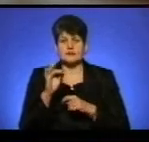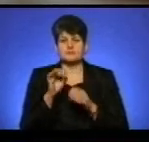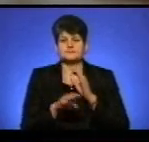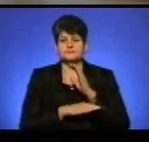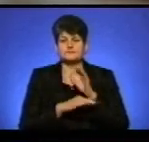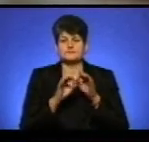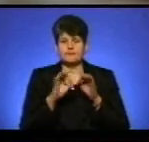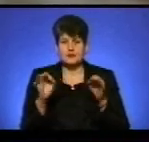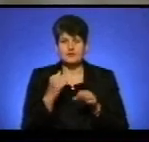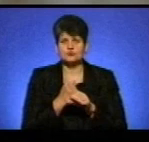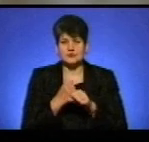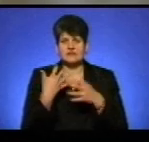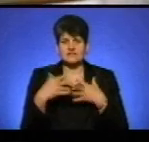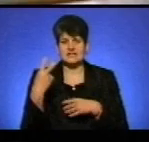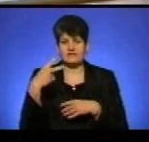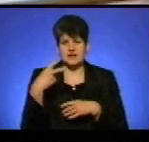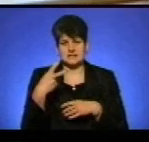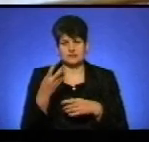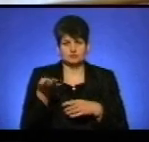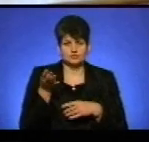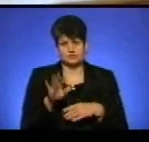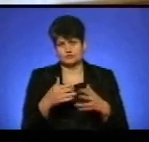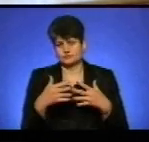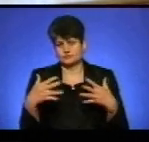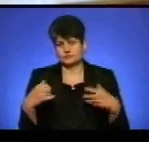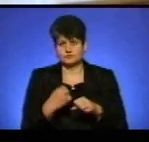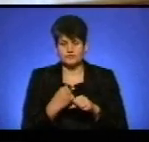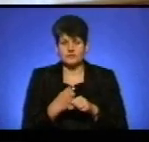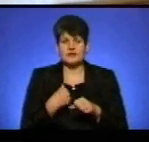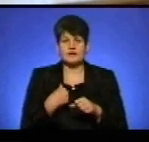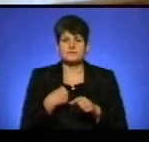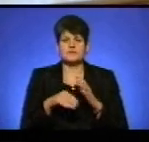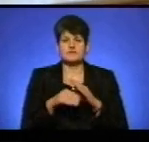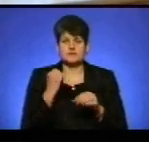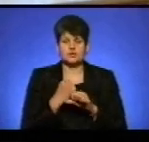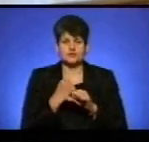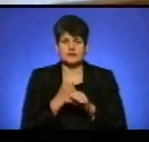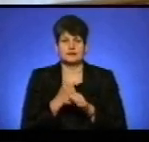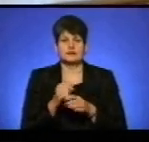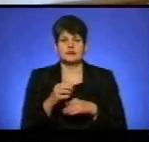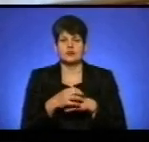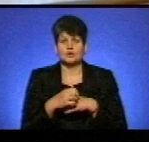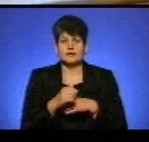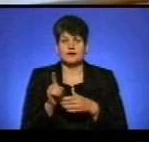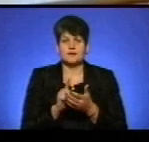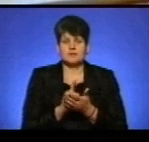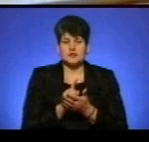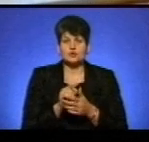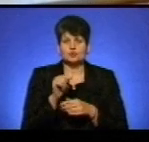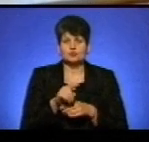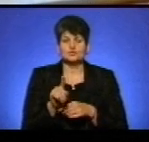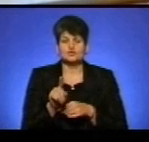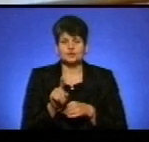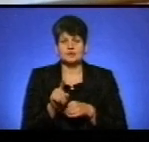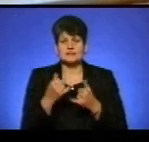за цей час сплела вже 20 виробів. Я вибрала робити «Котика і мишку» через те, що